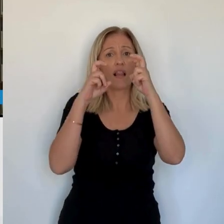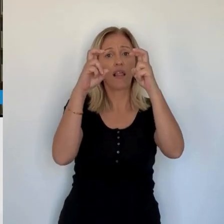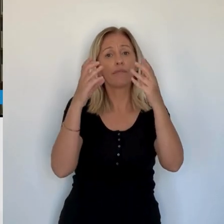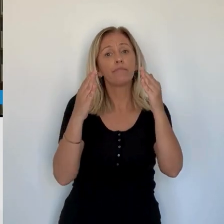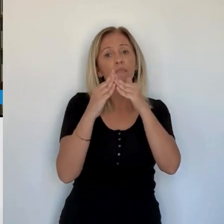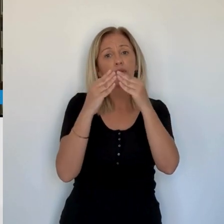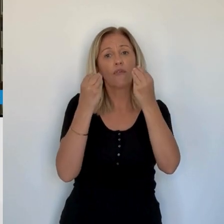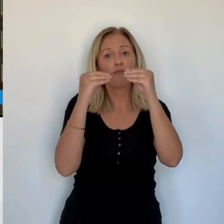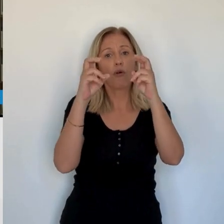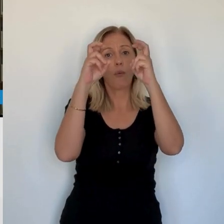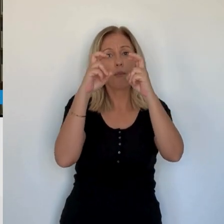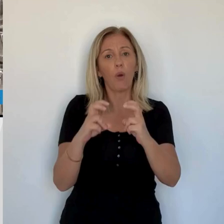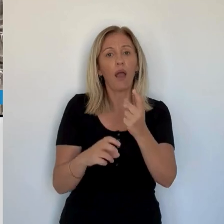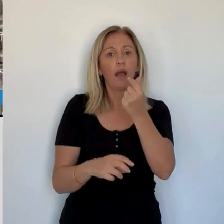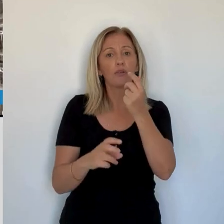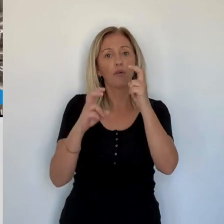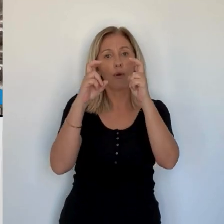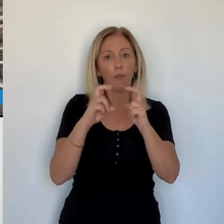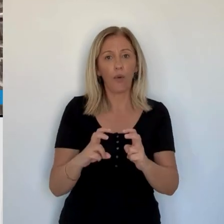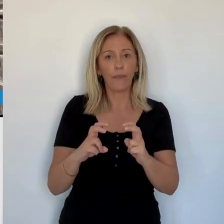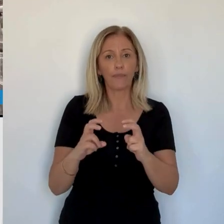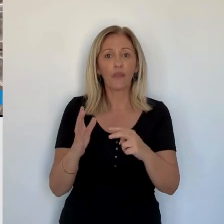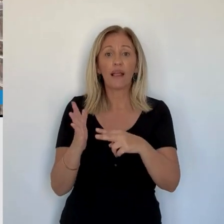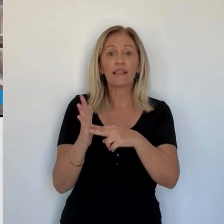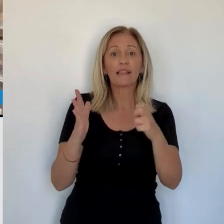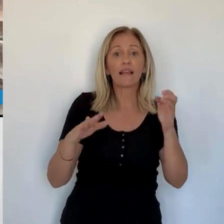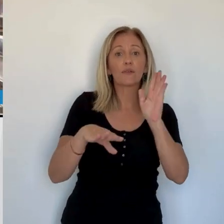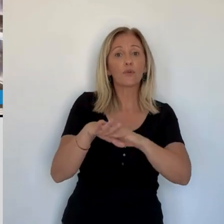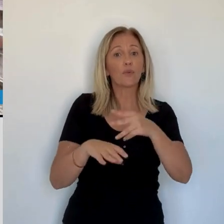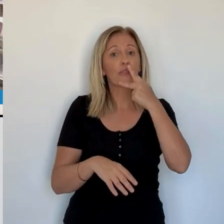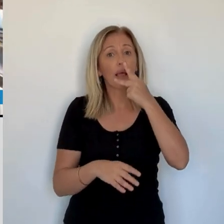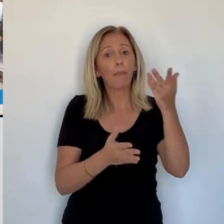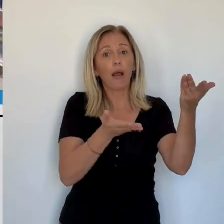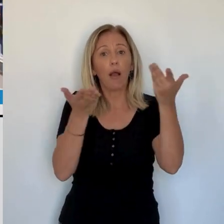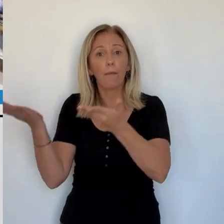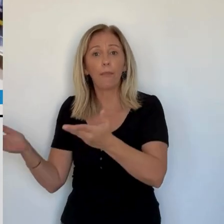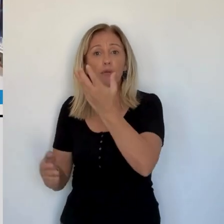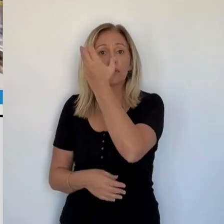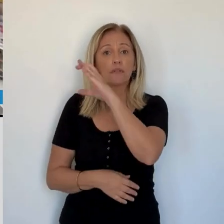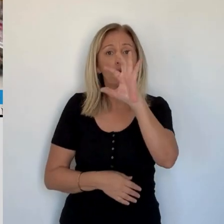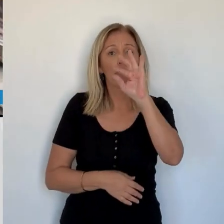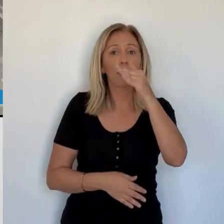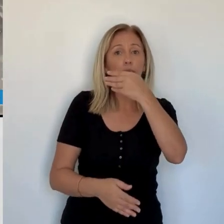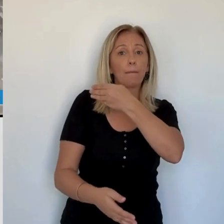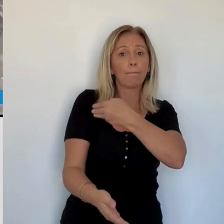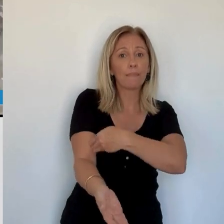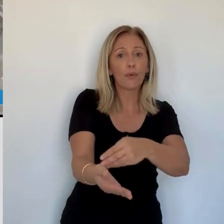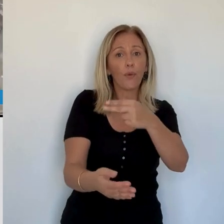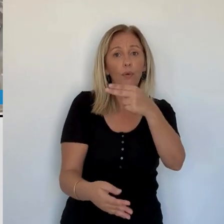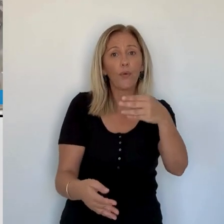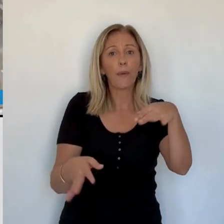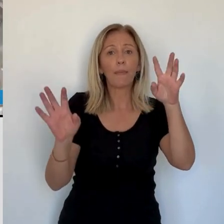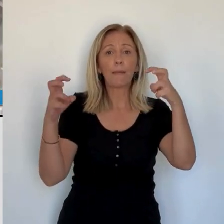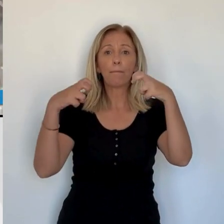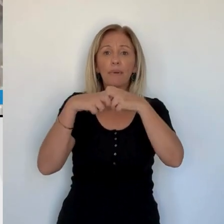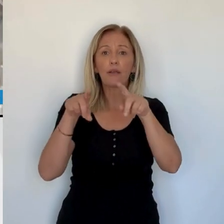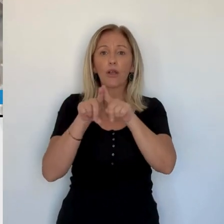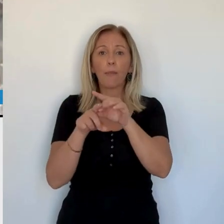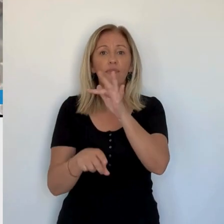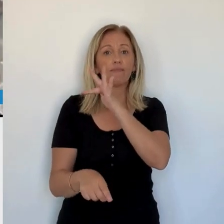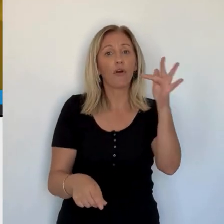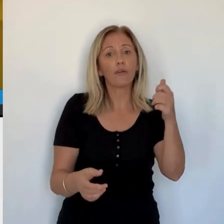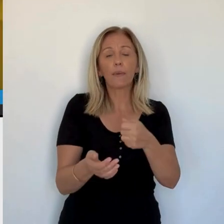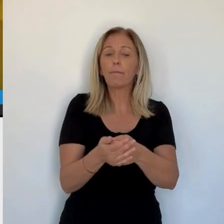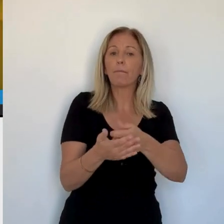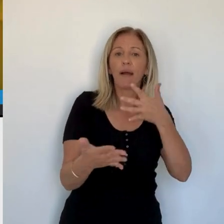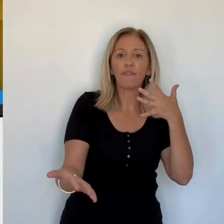baissent. Les rentrées provenant de la fiscalité sur les tabacs de 150 millions d'euros par an sont légèrement en baisse, car le prix des cigarettes s'aligne sur